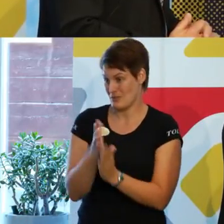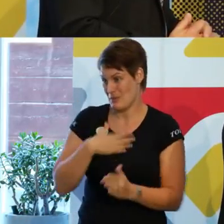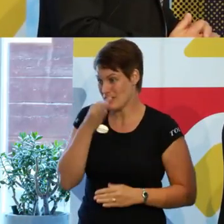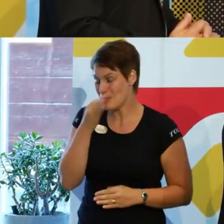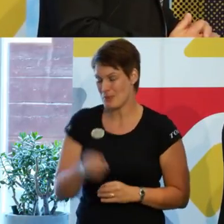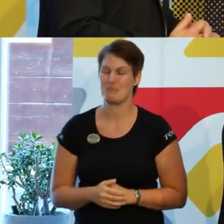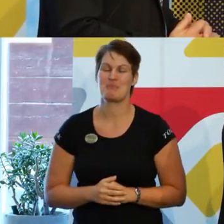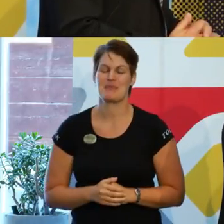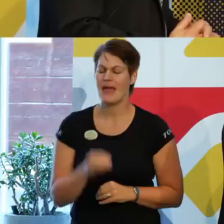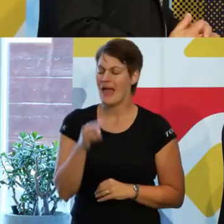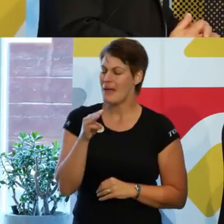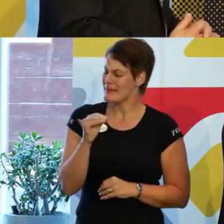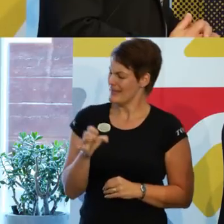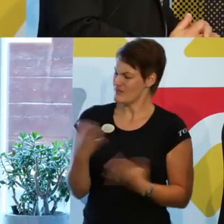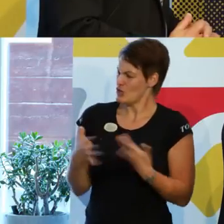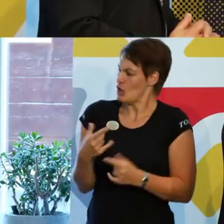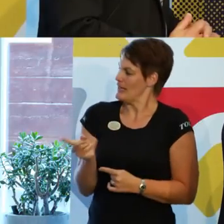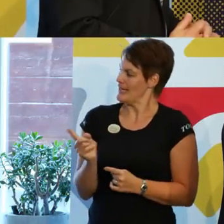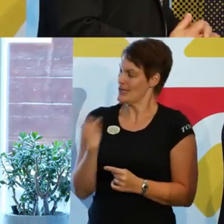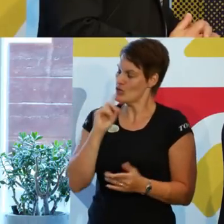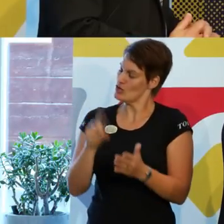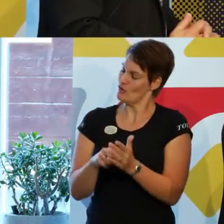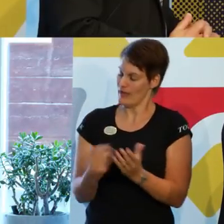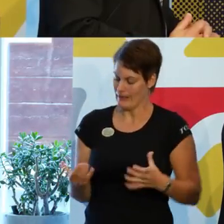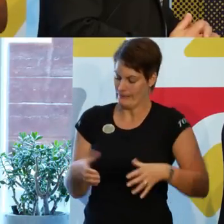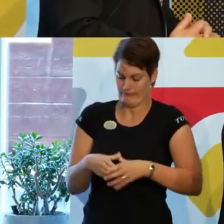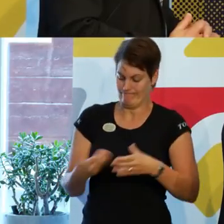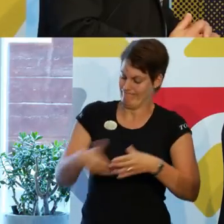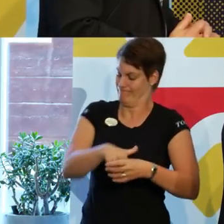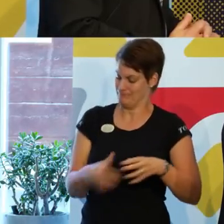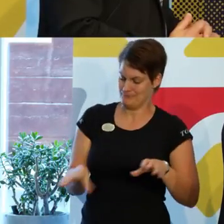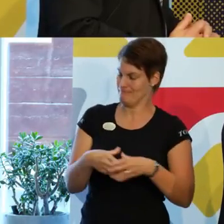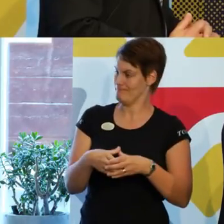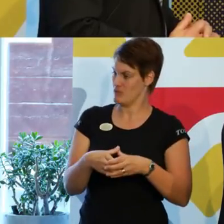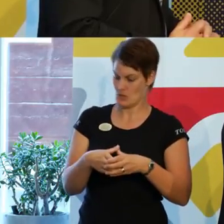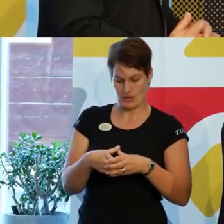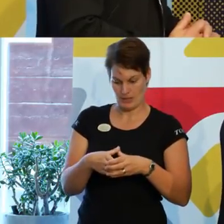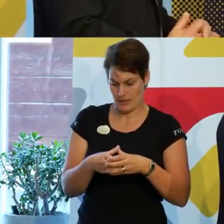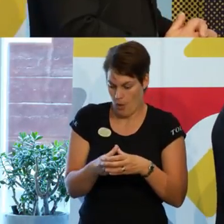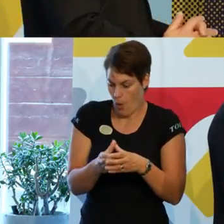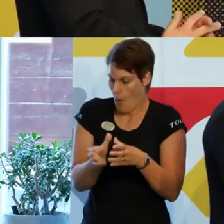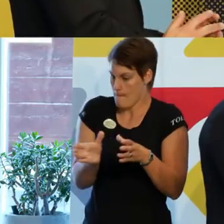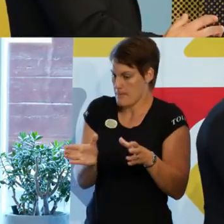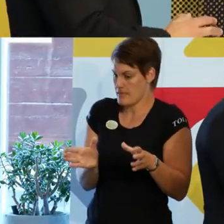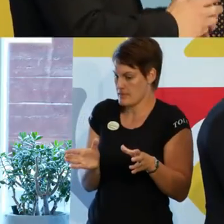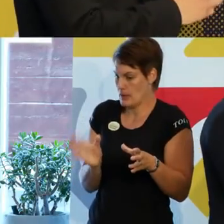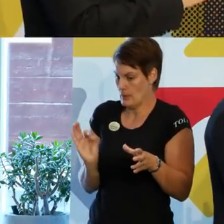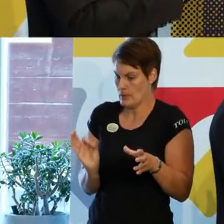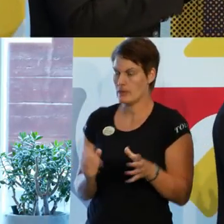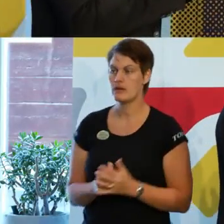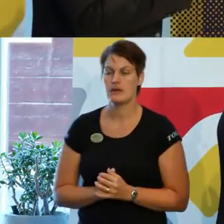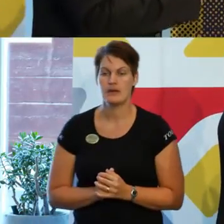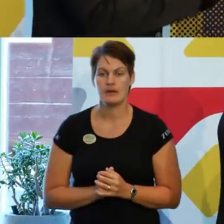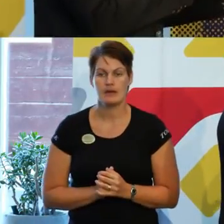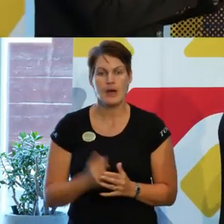Mattias, vad gör ni för att innanförskapet ska bli öppnande? Men jag tror att grunden är